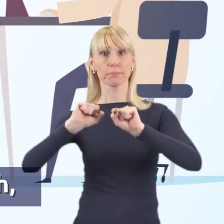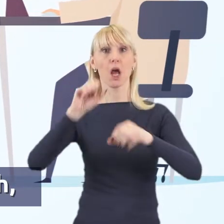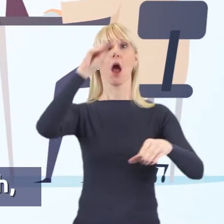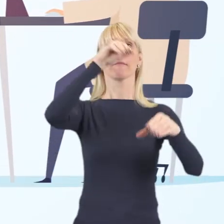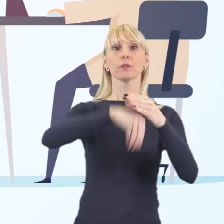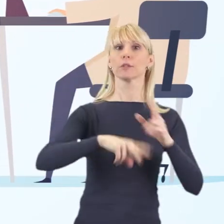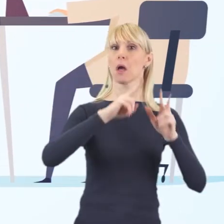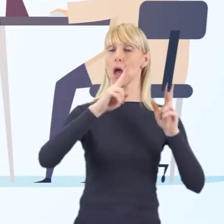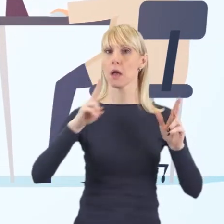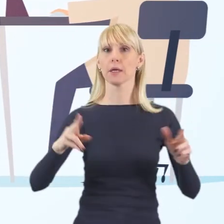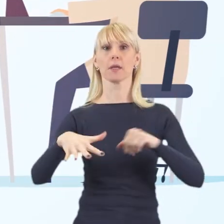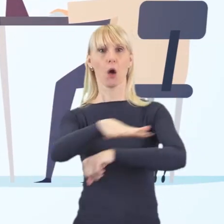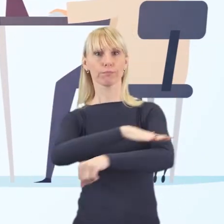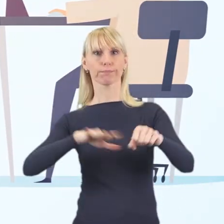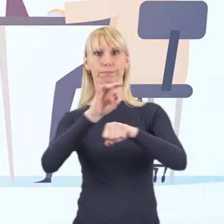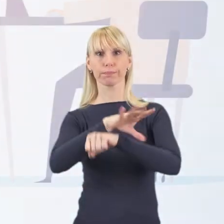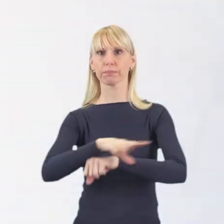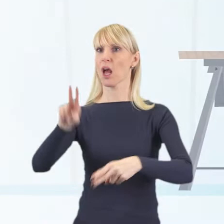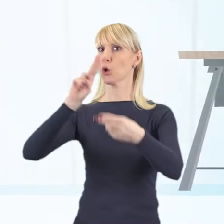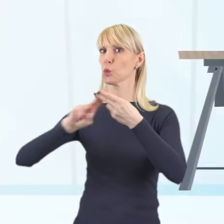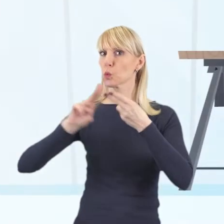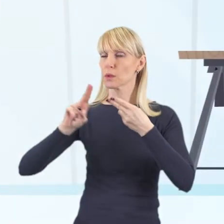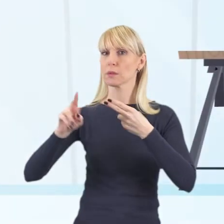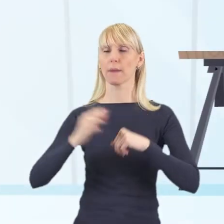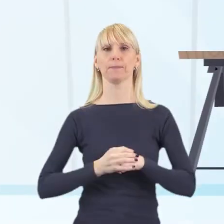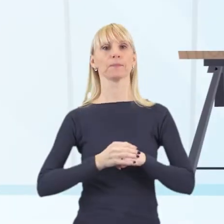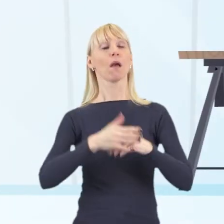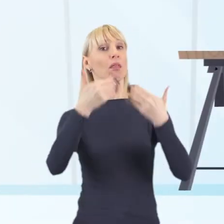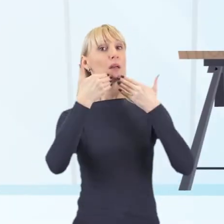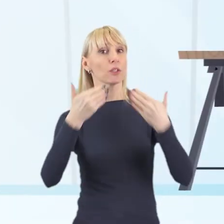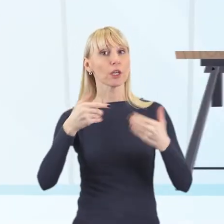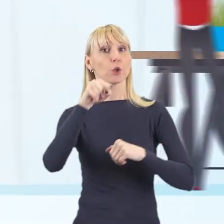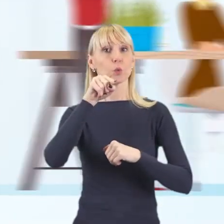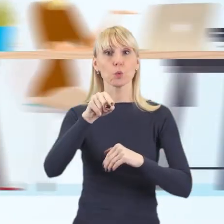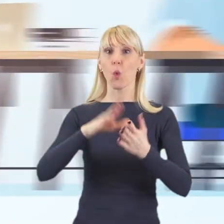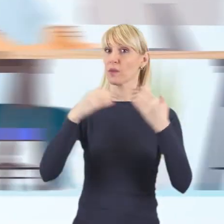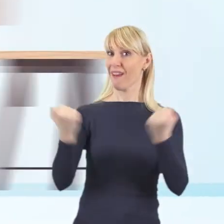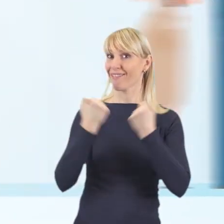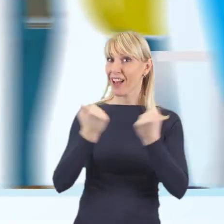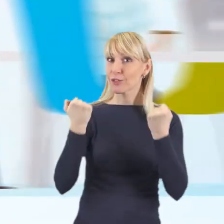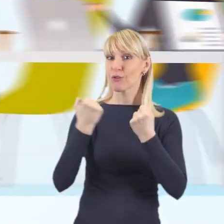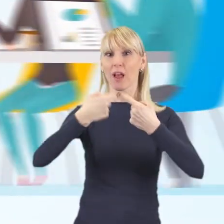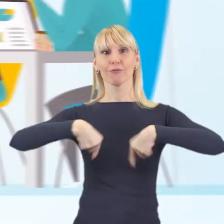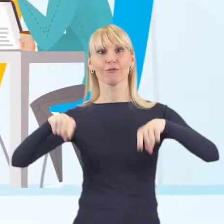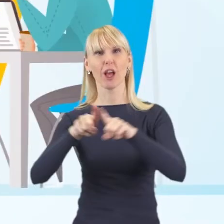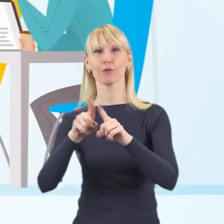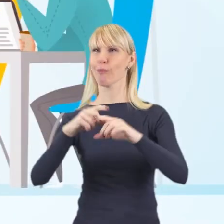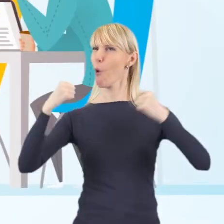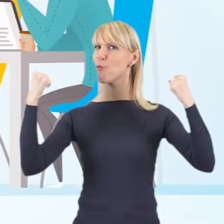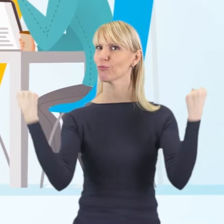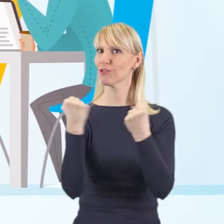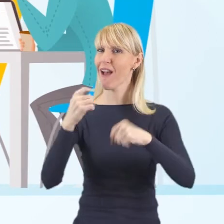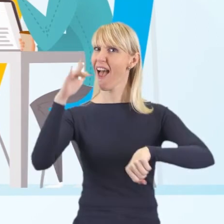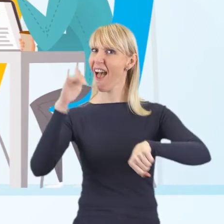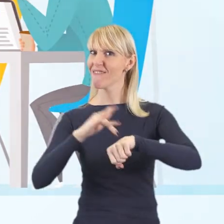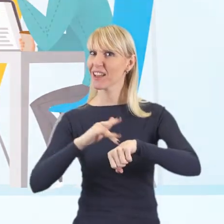nowotworowych, chorób układu krążenia i cukrzycy. Dzięki swojemu zaangażowaniu Paweł ma zespół pełen sił, wydajny